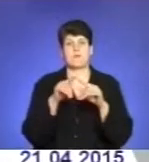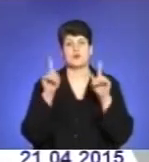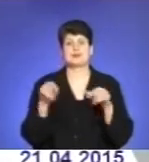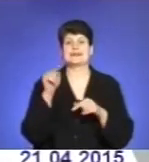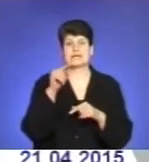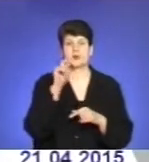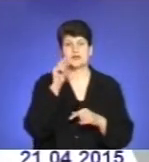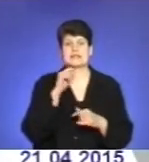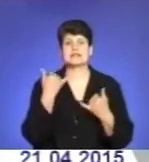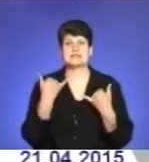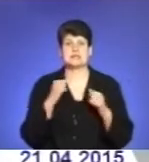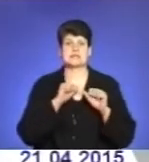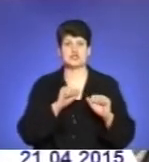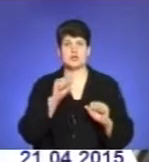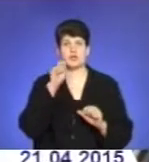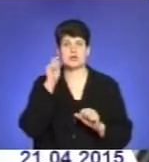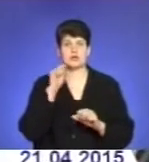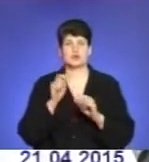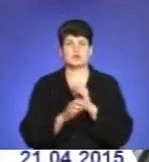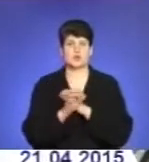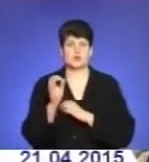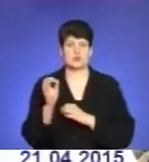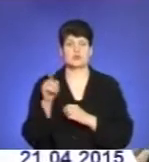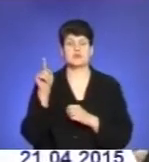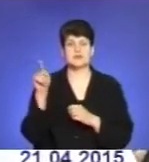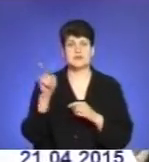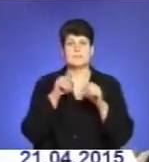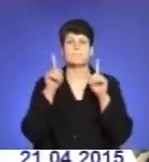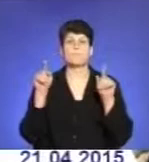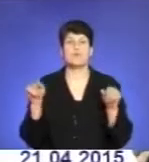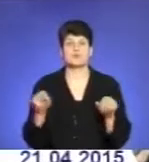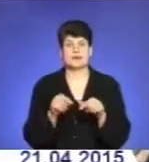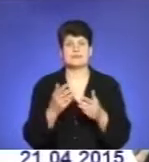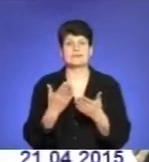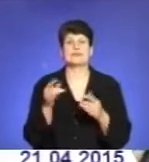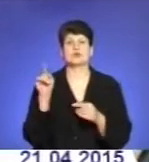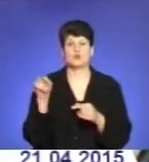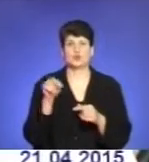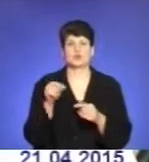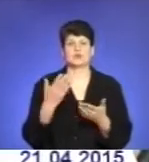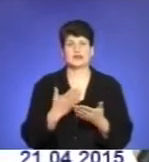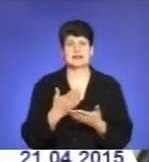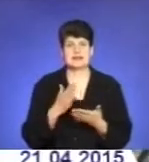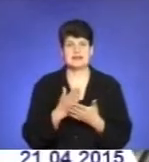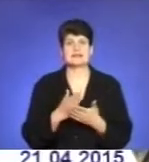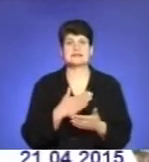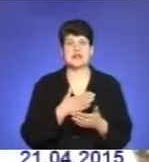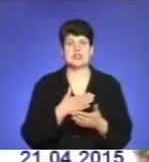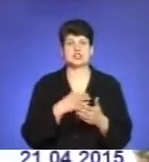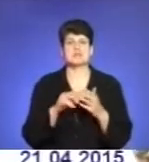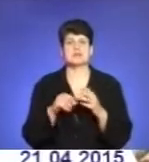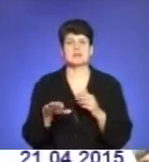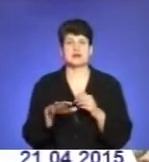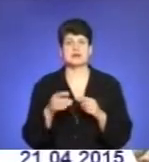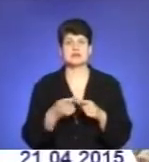захищають Україну на Сході. Ті портрети, які тут є, це наші земляки. Це і командир